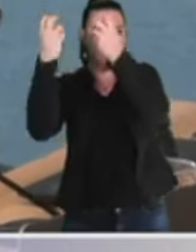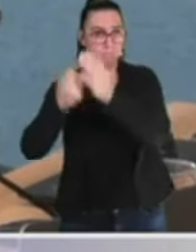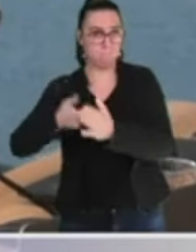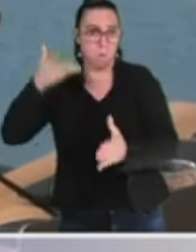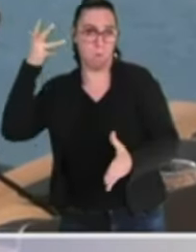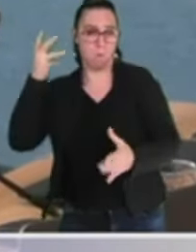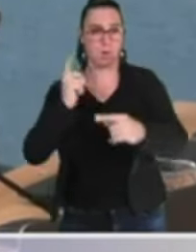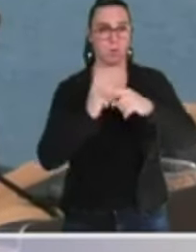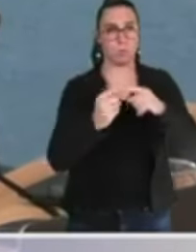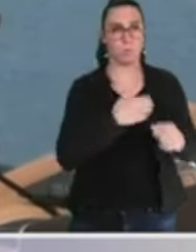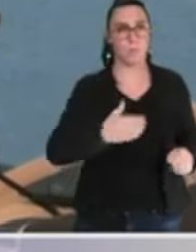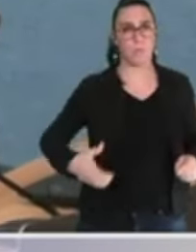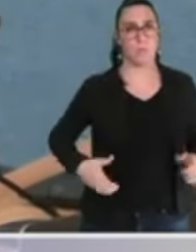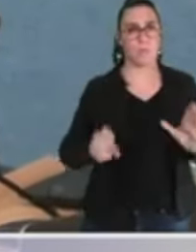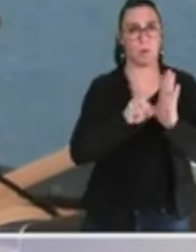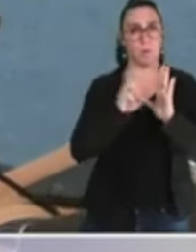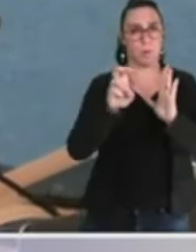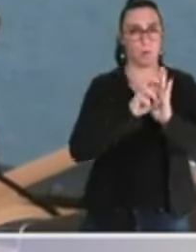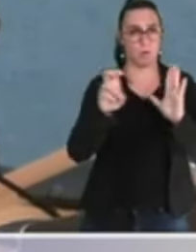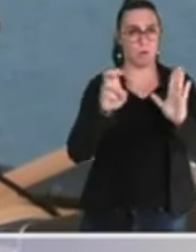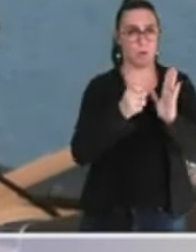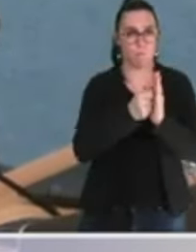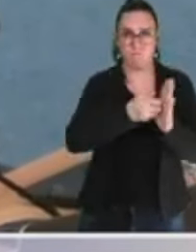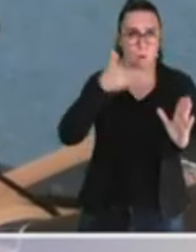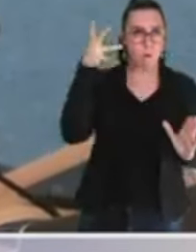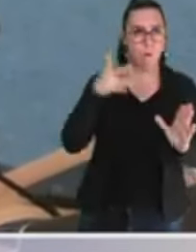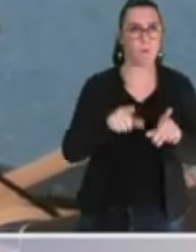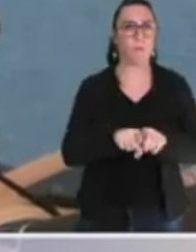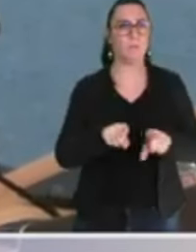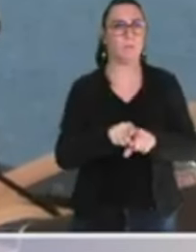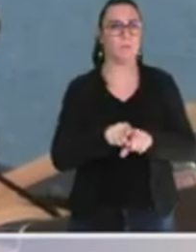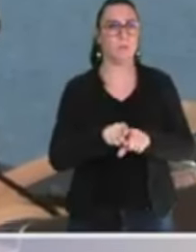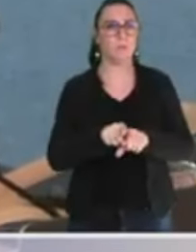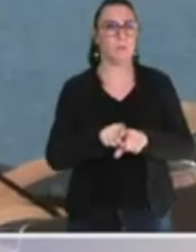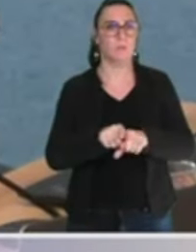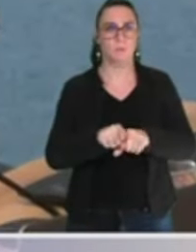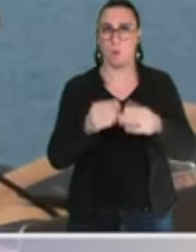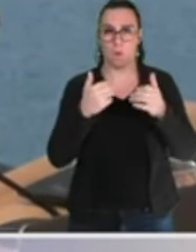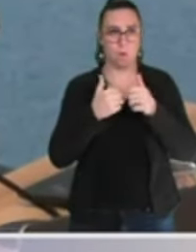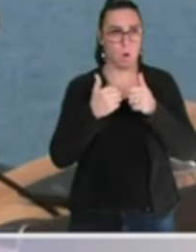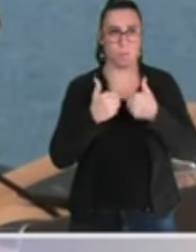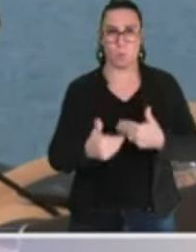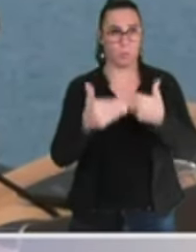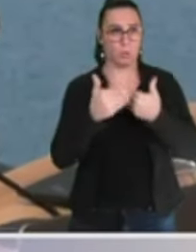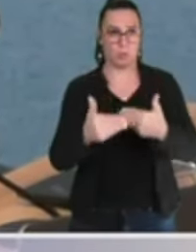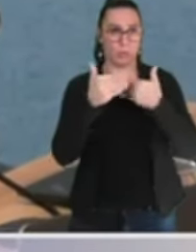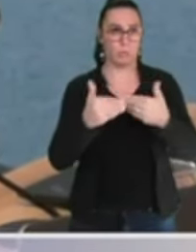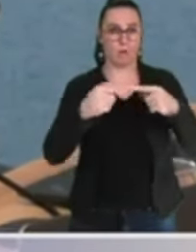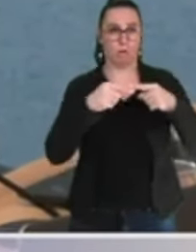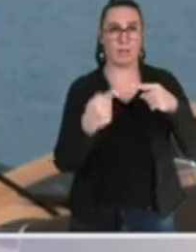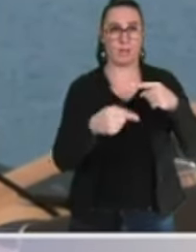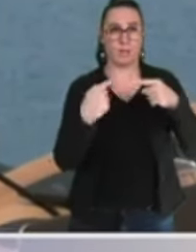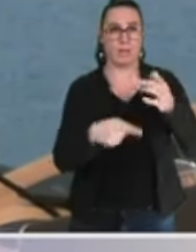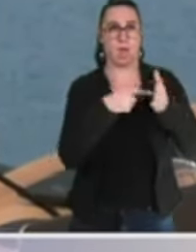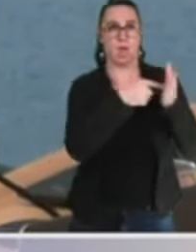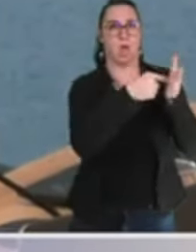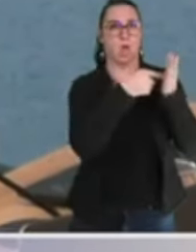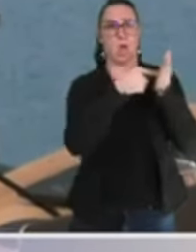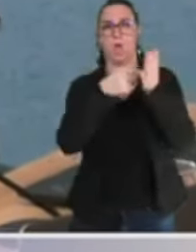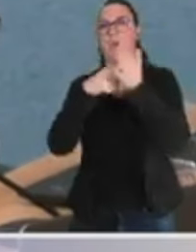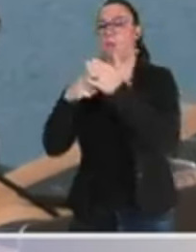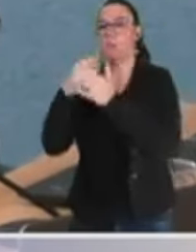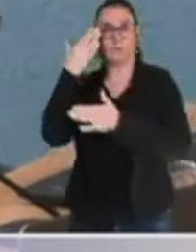municipal grenoblois. Et évidemment, la poursuite, la course à l'endettement qui produit les effets que nous savons.